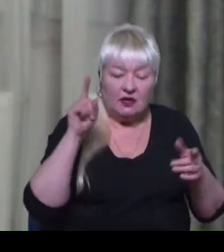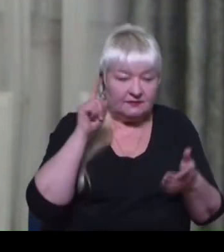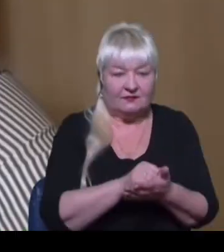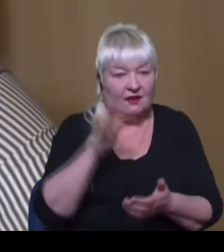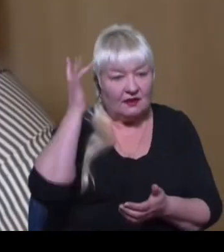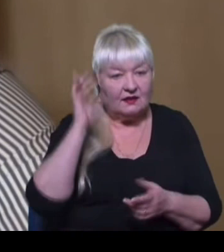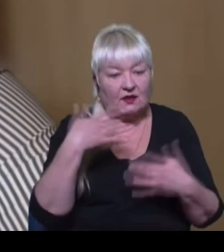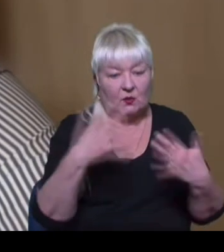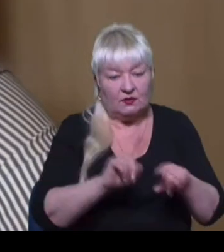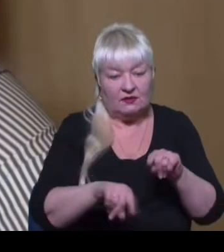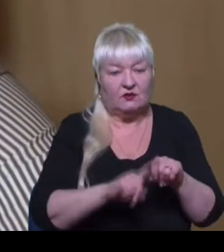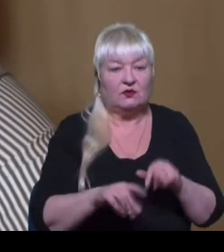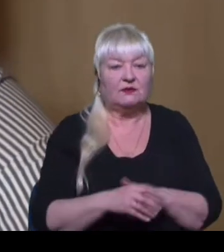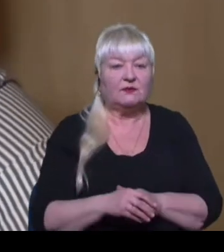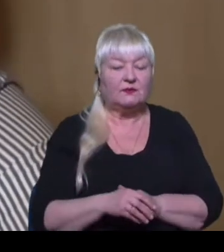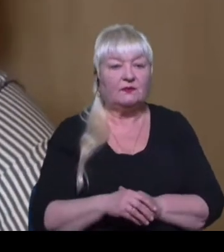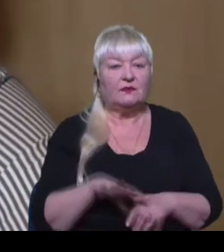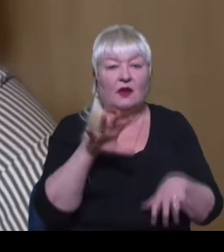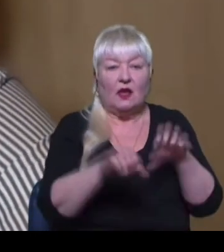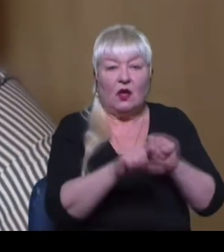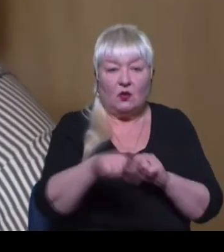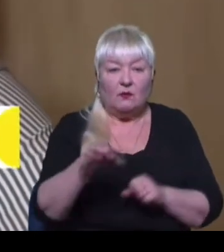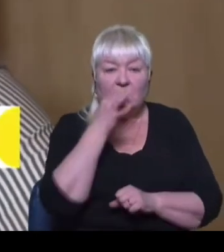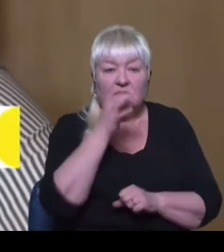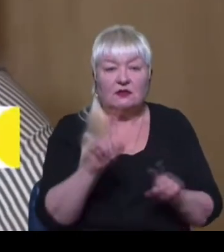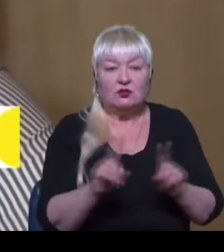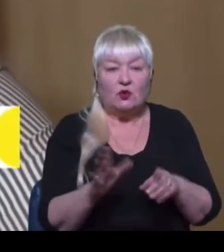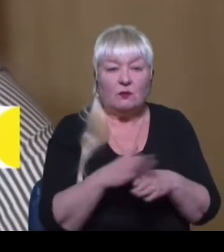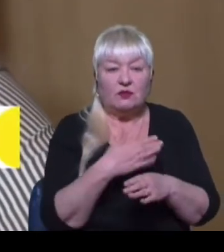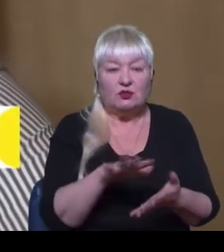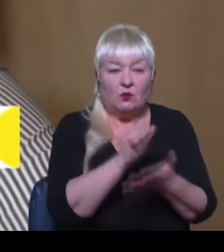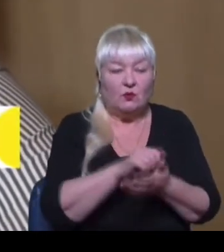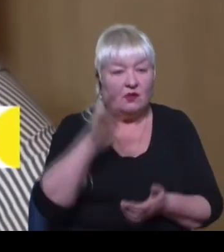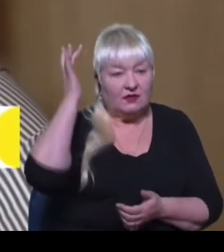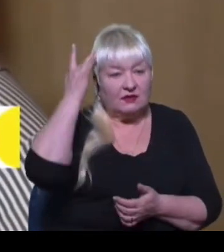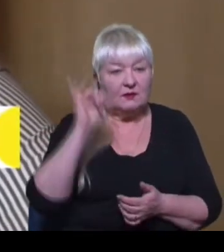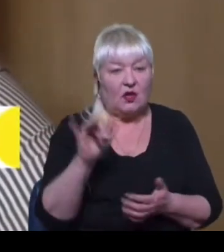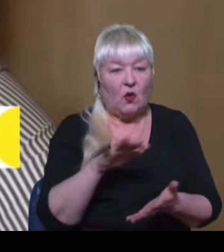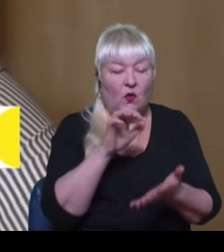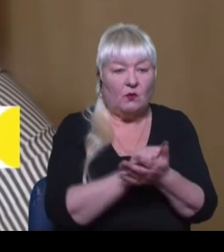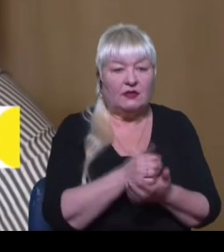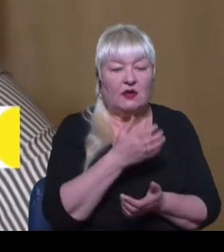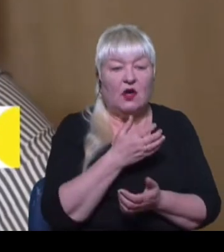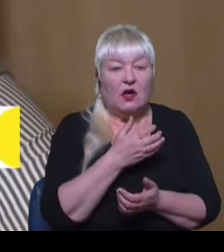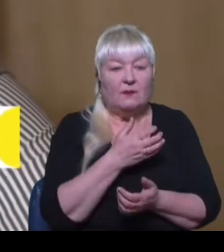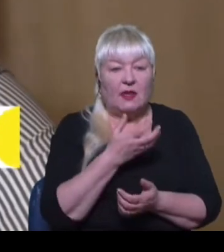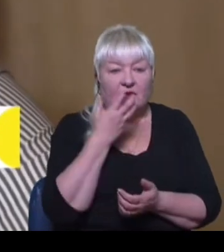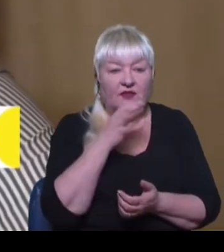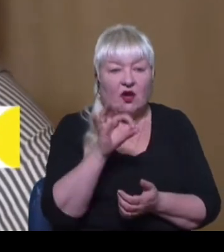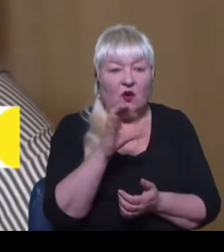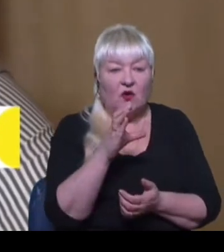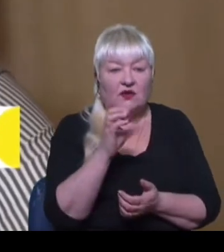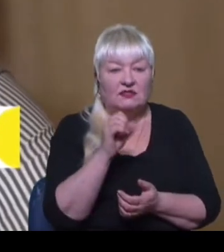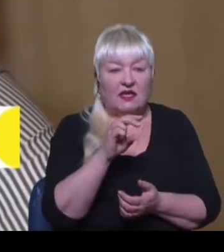невдовзі. Тим часом окупанти заявили про те, що між окупованим Кримом та окупованою Південною Осетією готується запустити